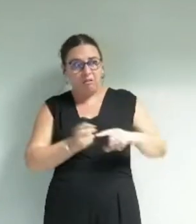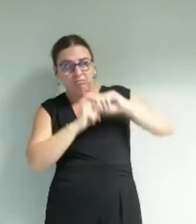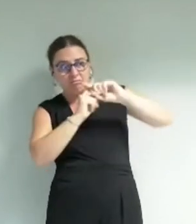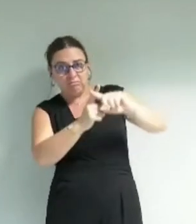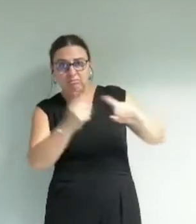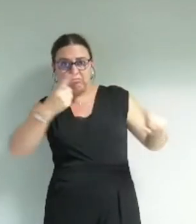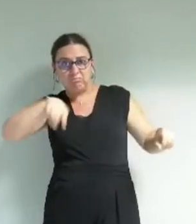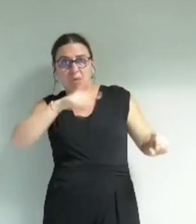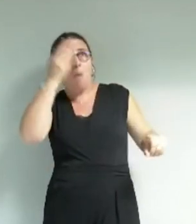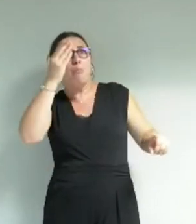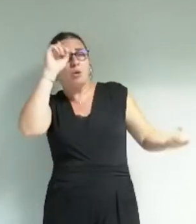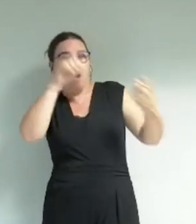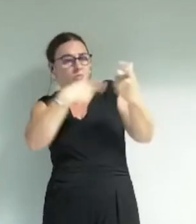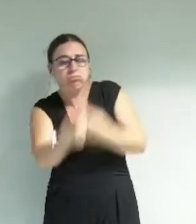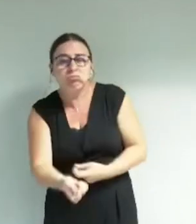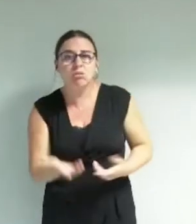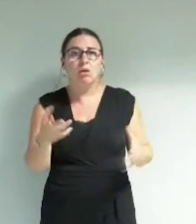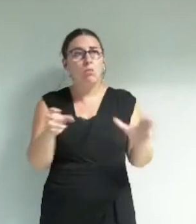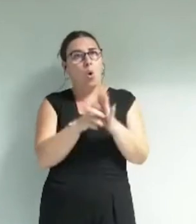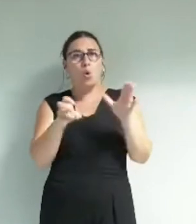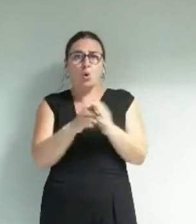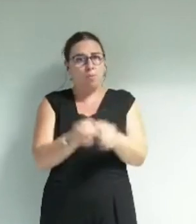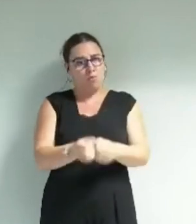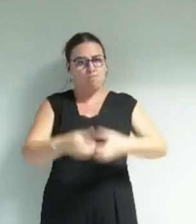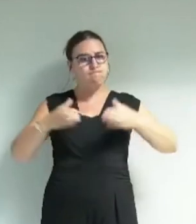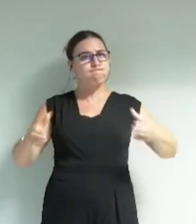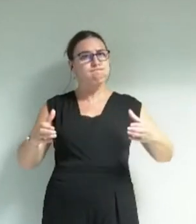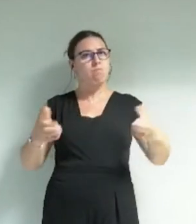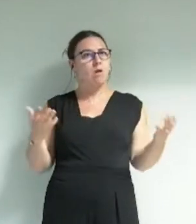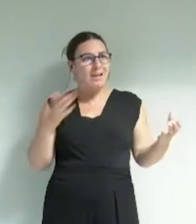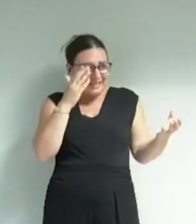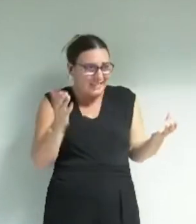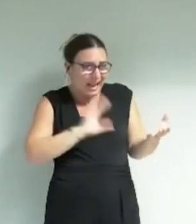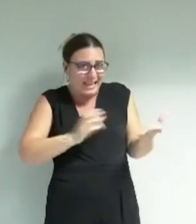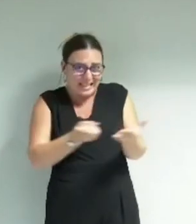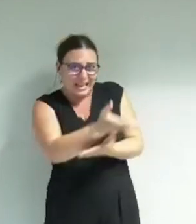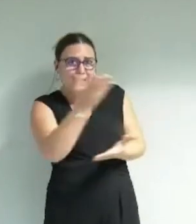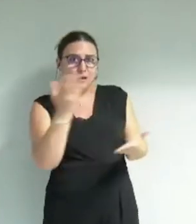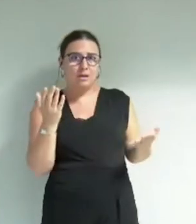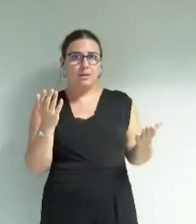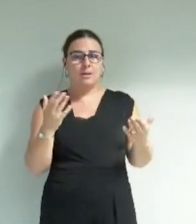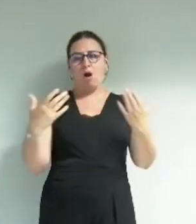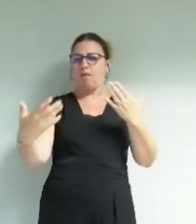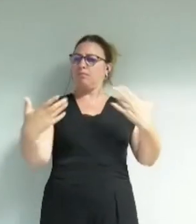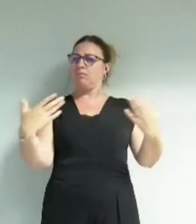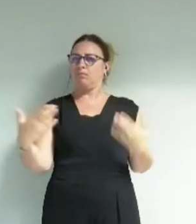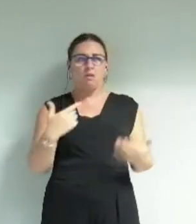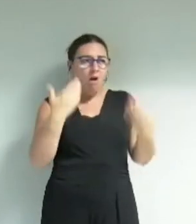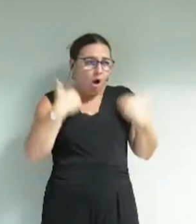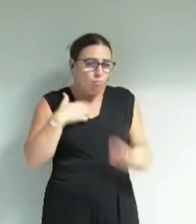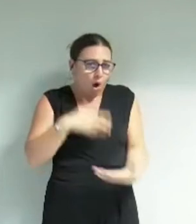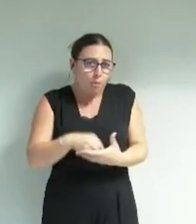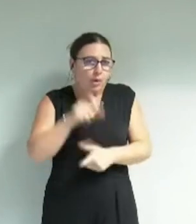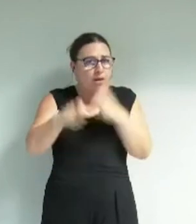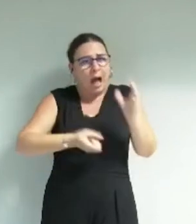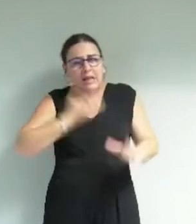que on devrait attendre d'une ville comme Grenoble de la taille de Grenoble c'est ça qu'on essaie de mettre donc en perspective moi aussi je connais beaucoup d